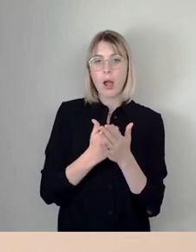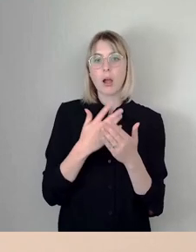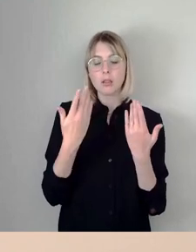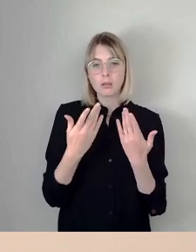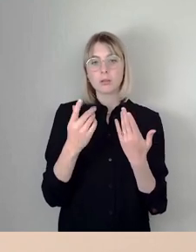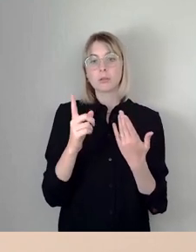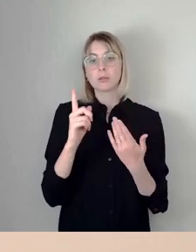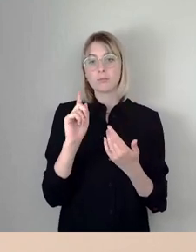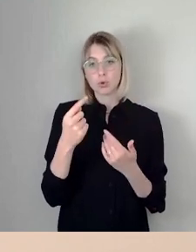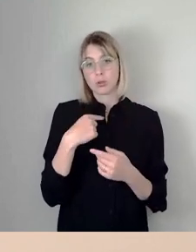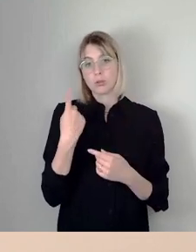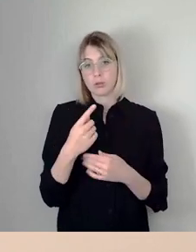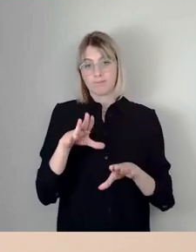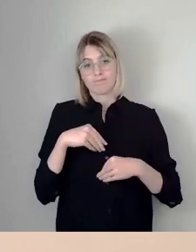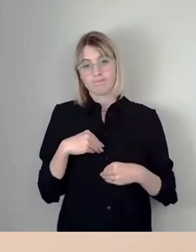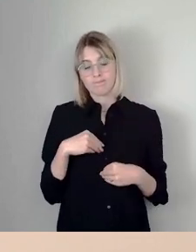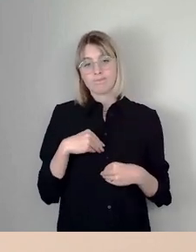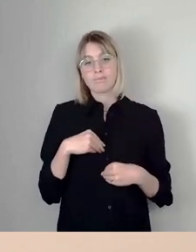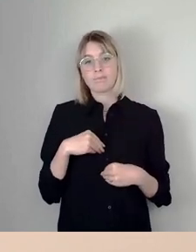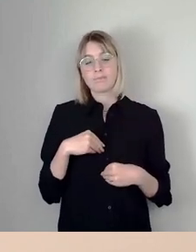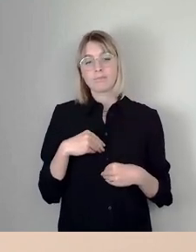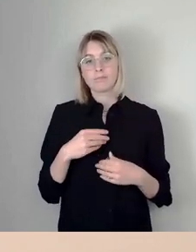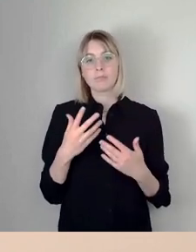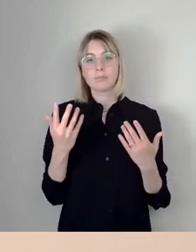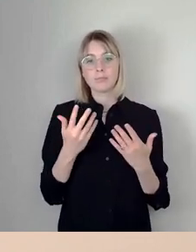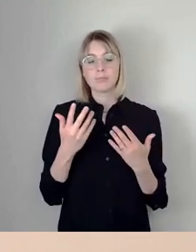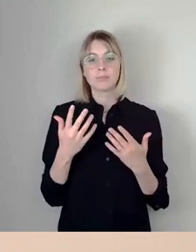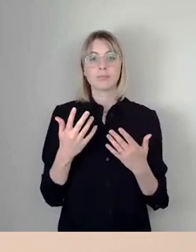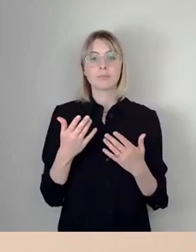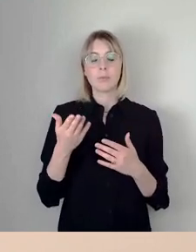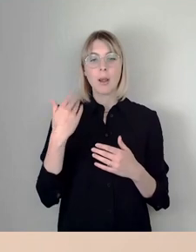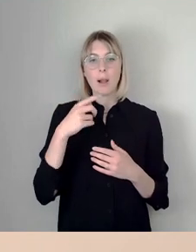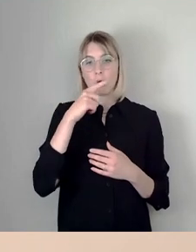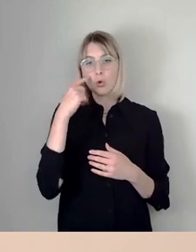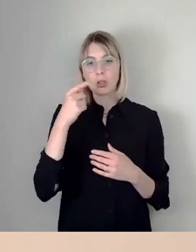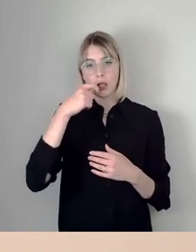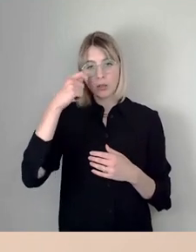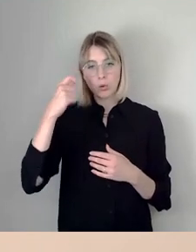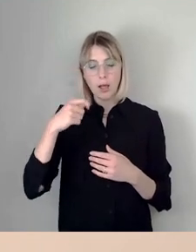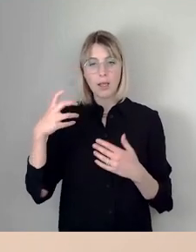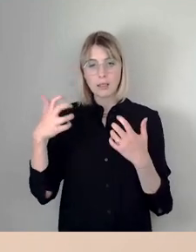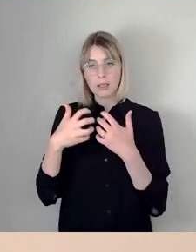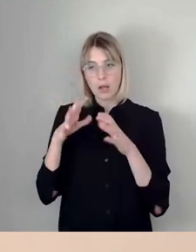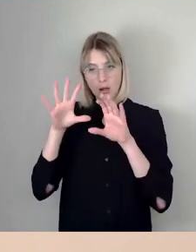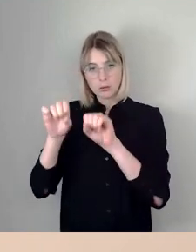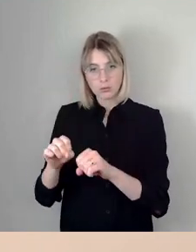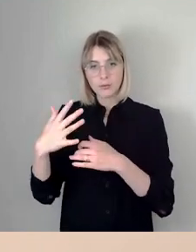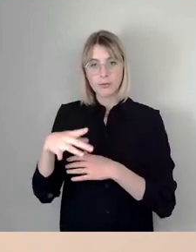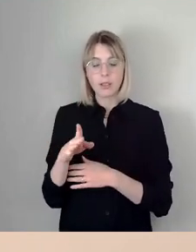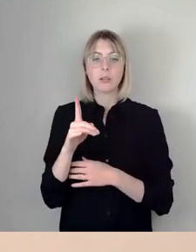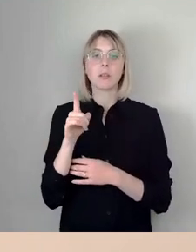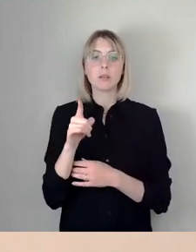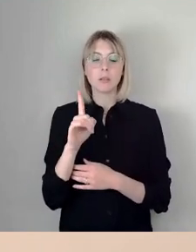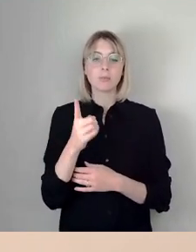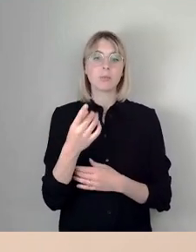nach dem Angriffskrieg Russlands auf die Ukraine, ja auch gemerkt, dort, wo wir die entsprechende